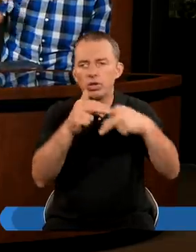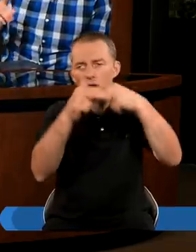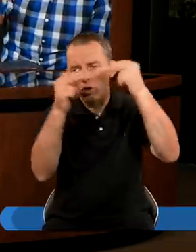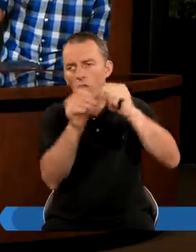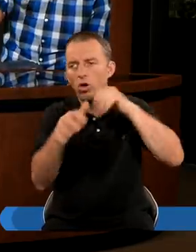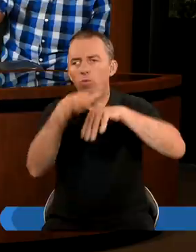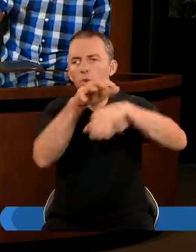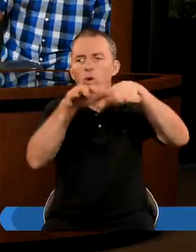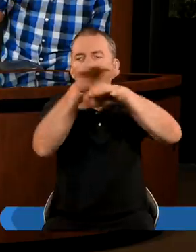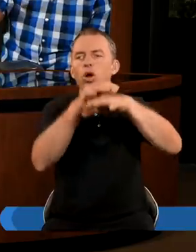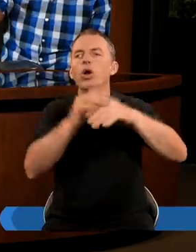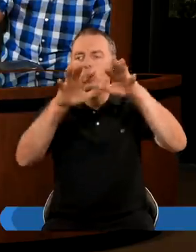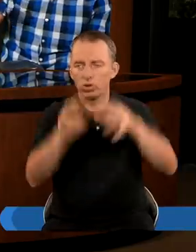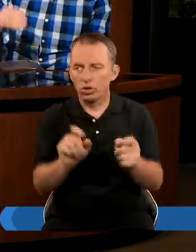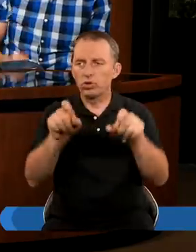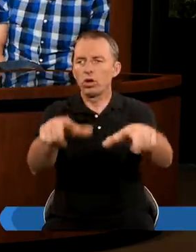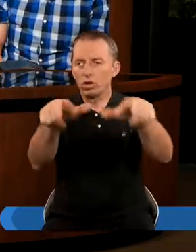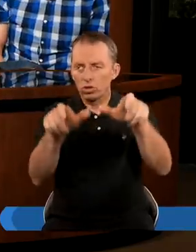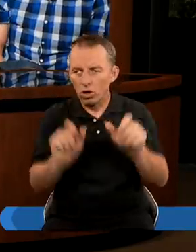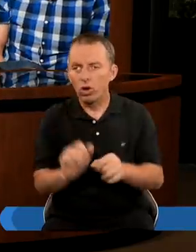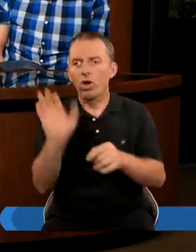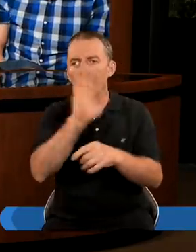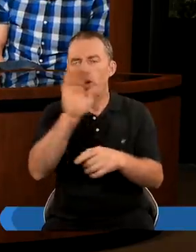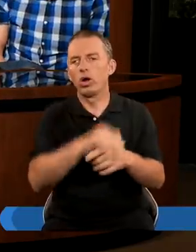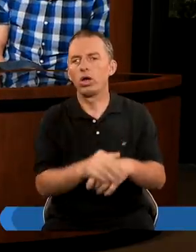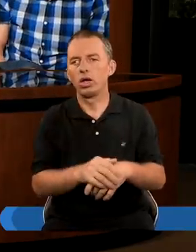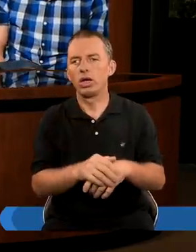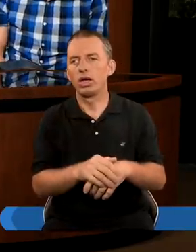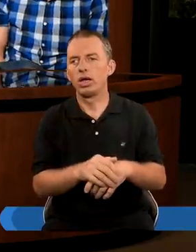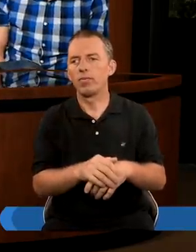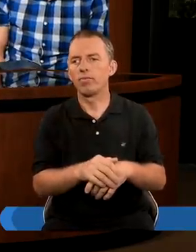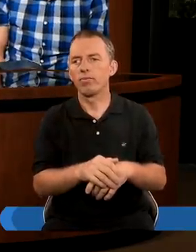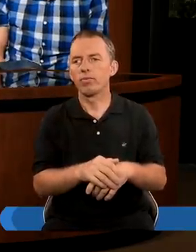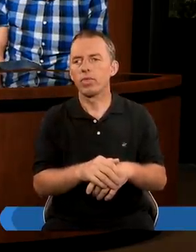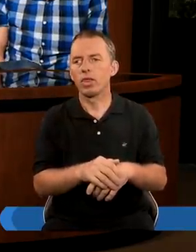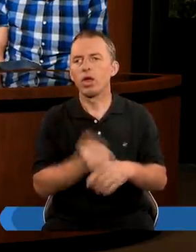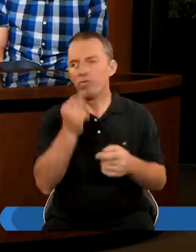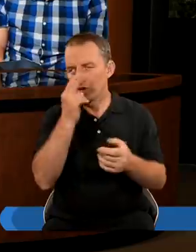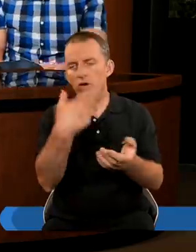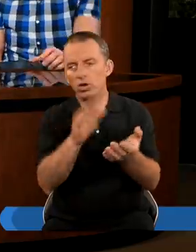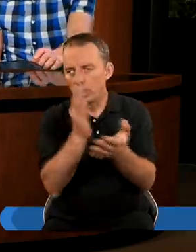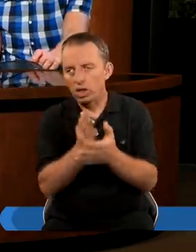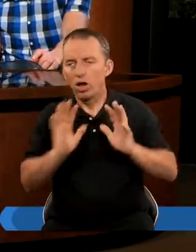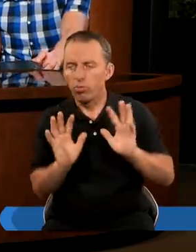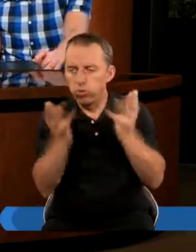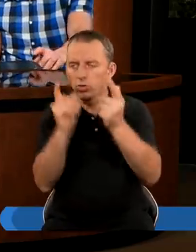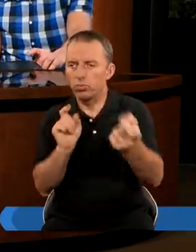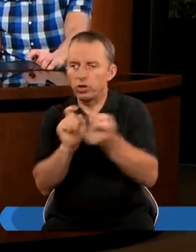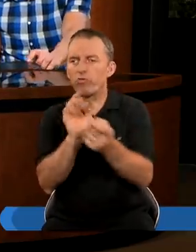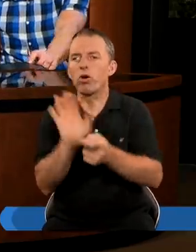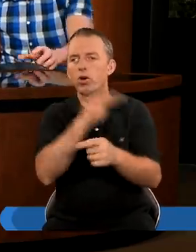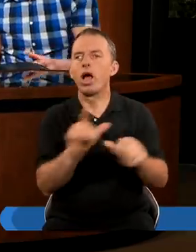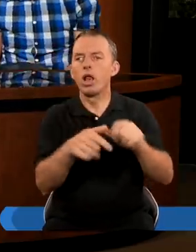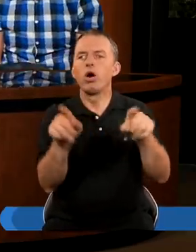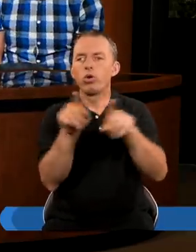Idąc do nieba Do chmur Dosięgnął tego tronu Pana Boga Spotkają go tam Widzimy też, że nie tylko Bunt przeciwko